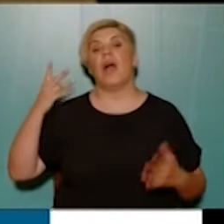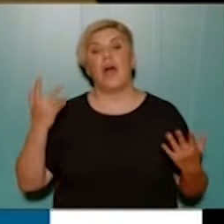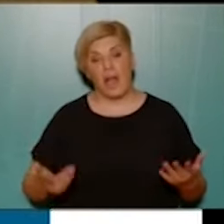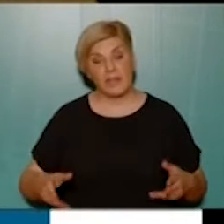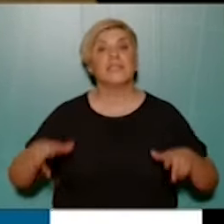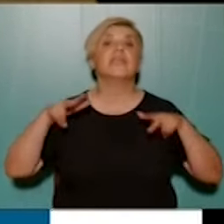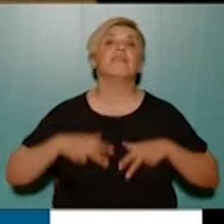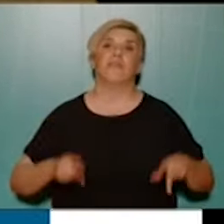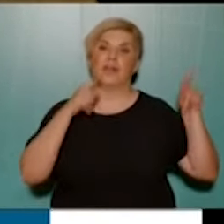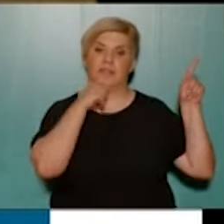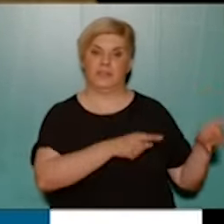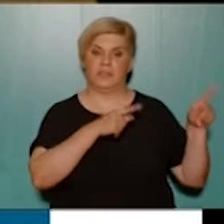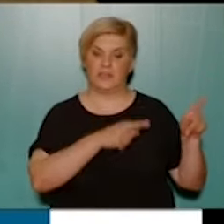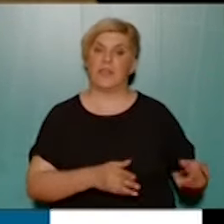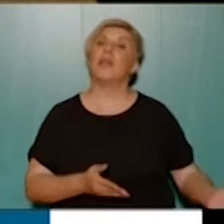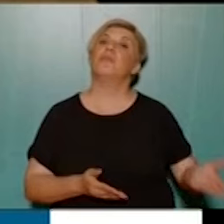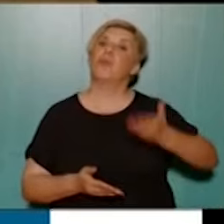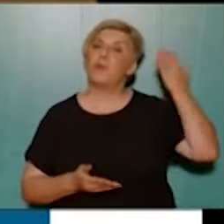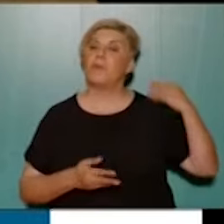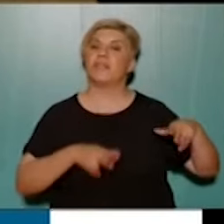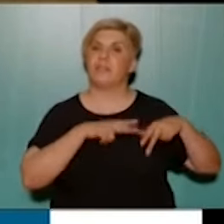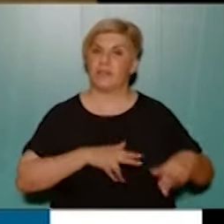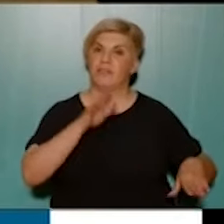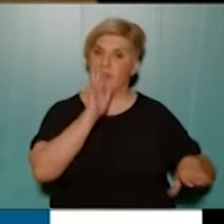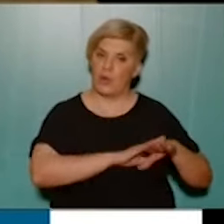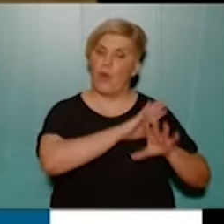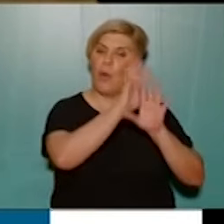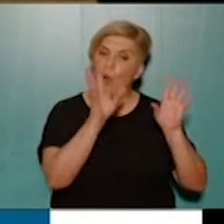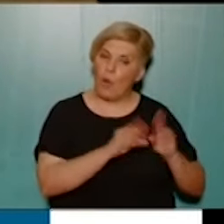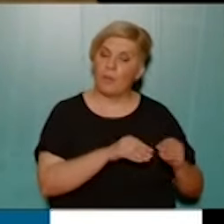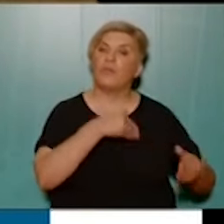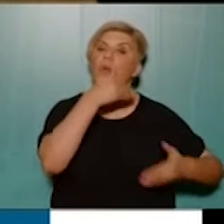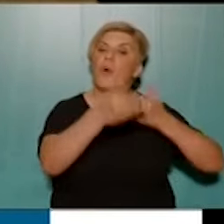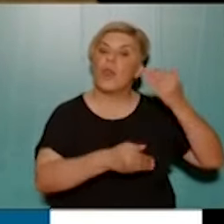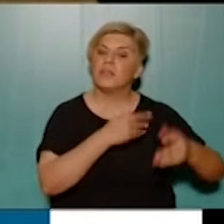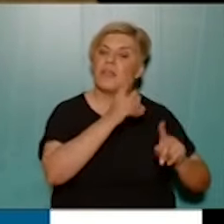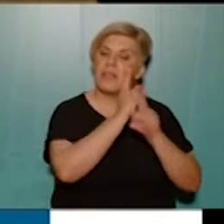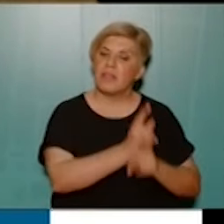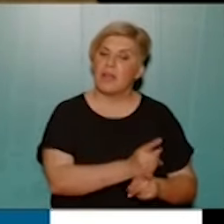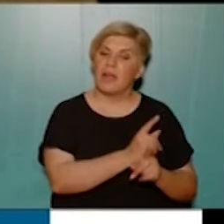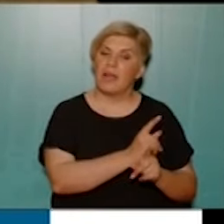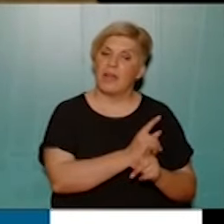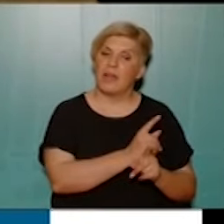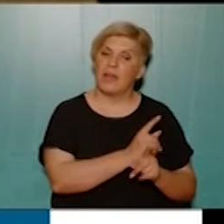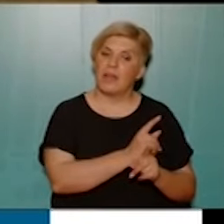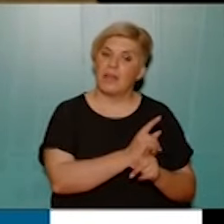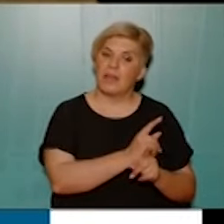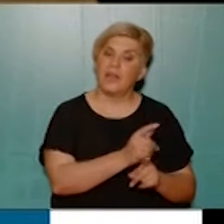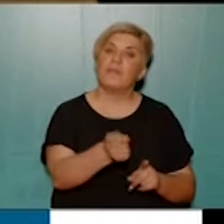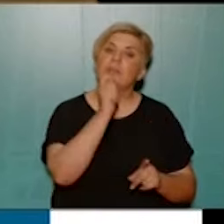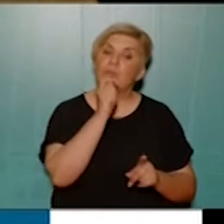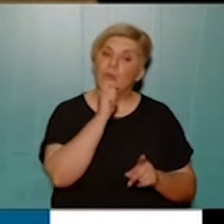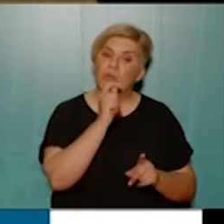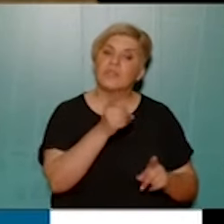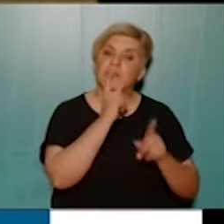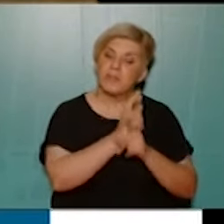αλλά και την κυβέρνηση και τις προηγούμενες κυβερνήσεις με όλα όσα δρομολόγησαν και ιδιαίτερα με την πολιτική,